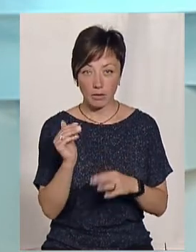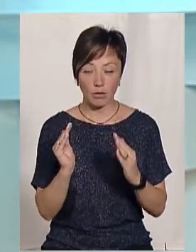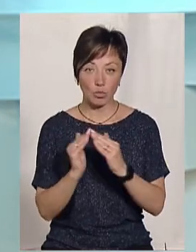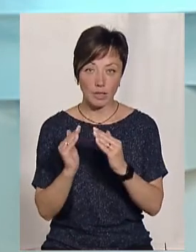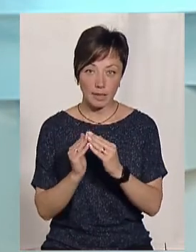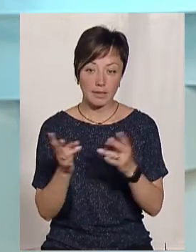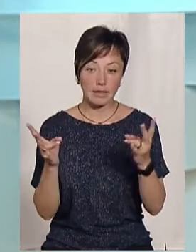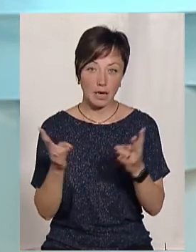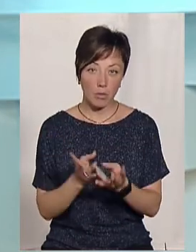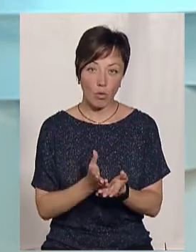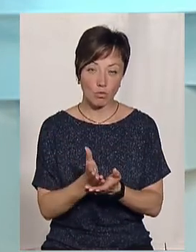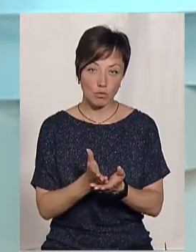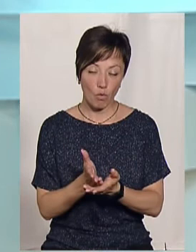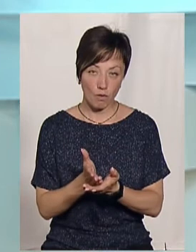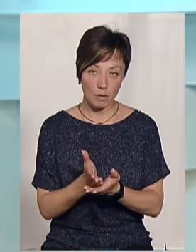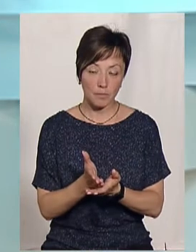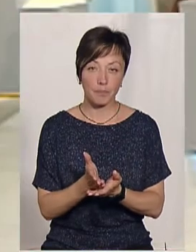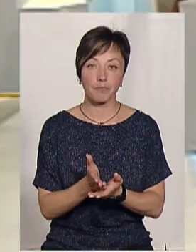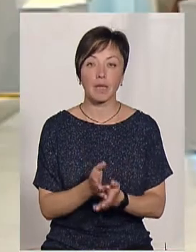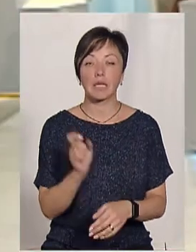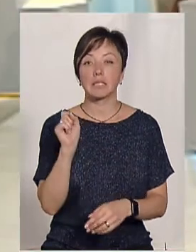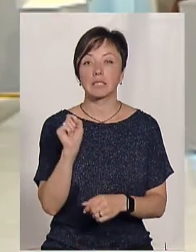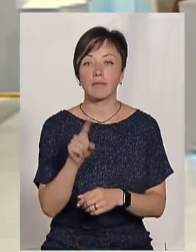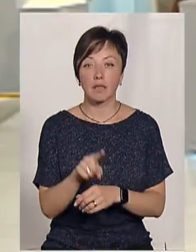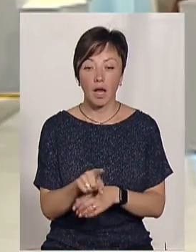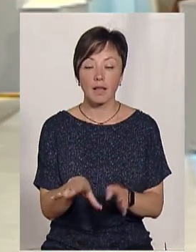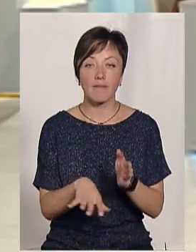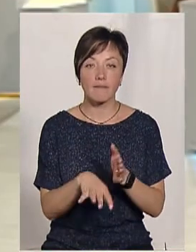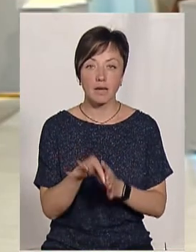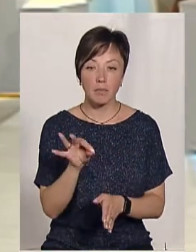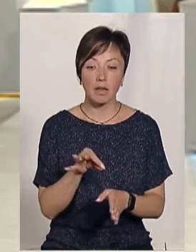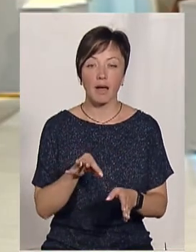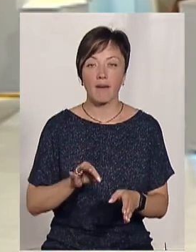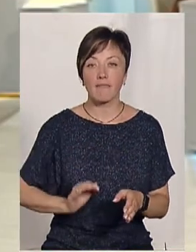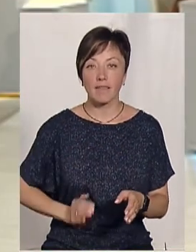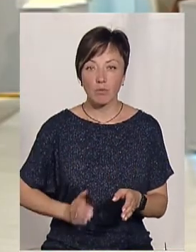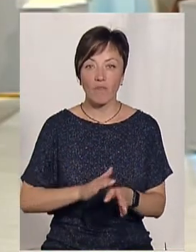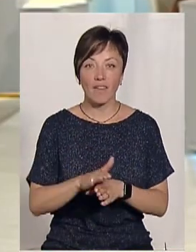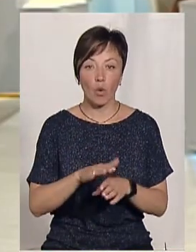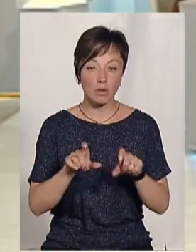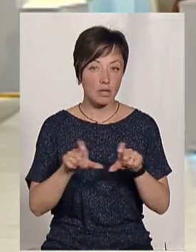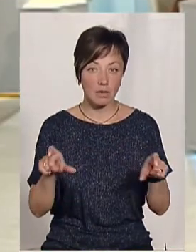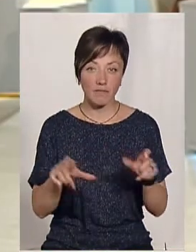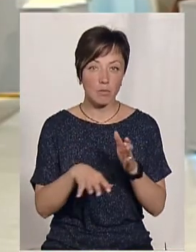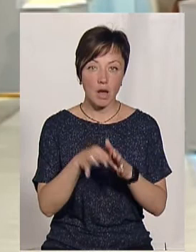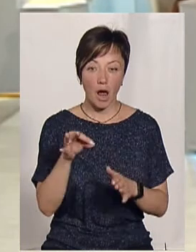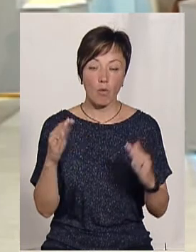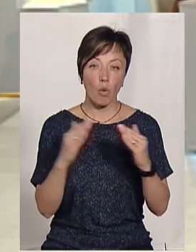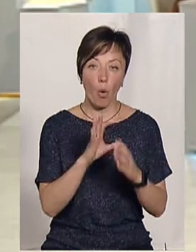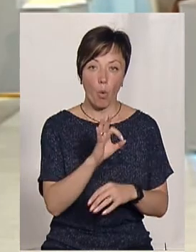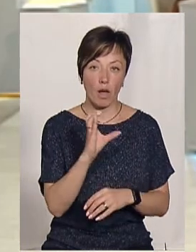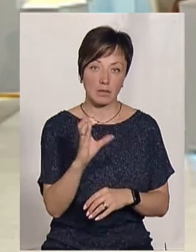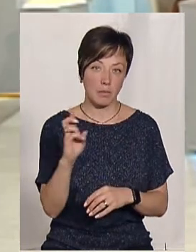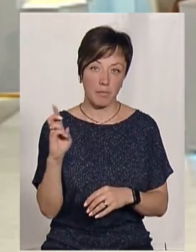на будинок, який треба обслуговувати. Завдання – вибрати підрядну організацію, а підрядна організація вибирає будинок